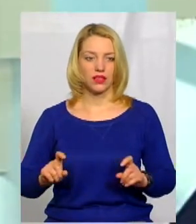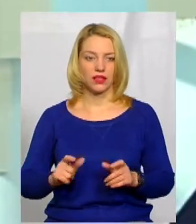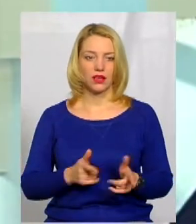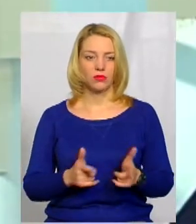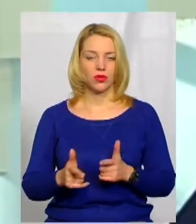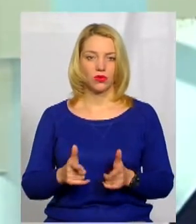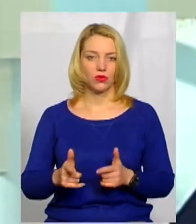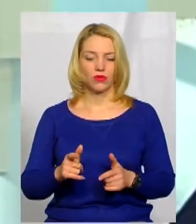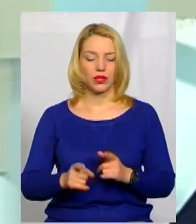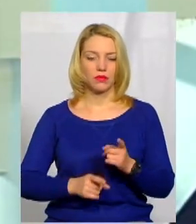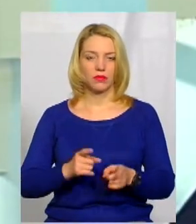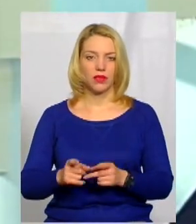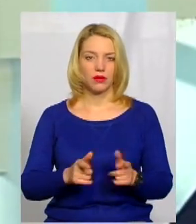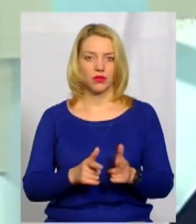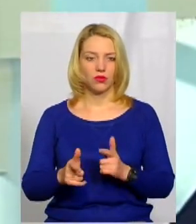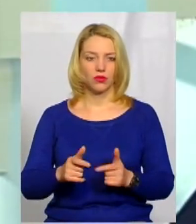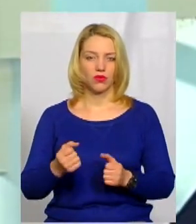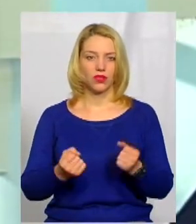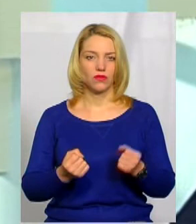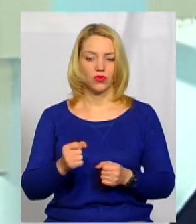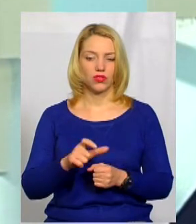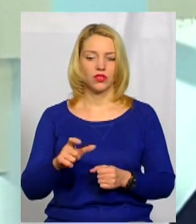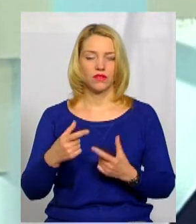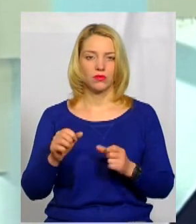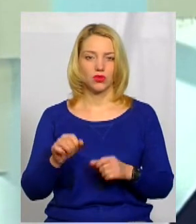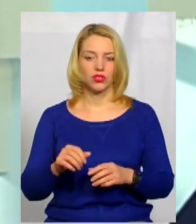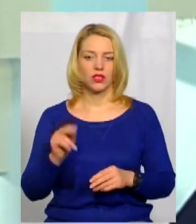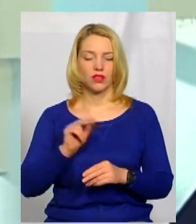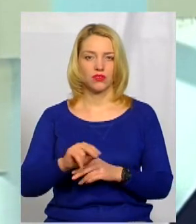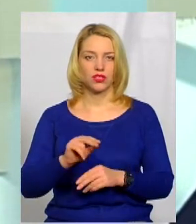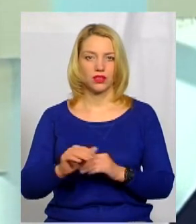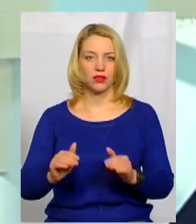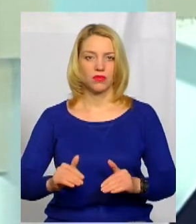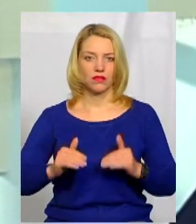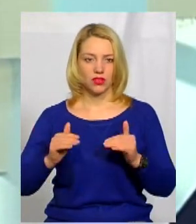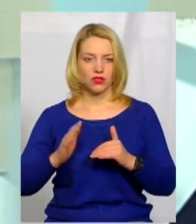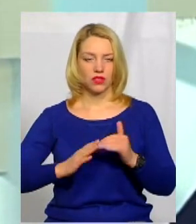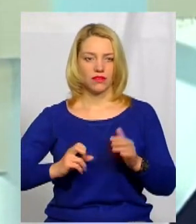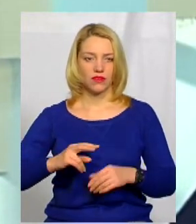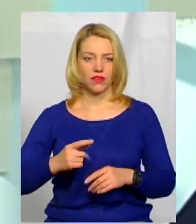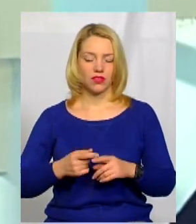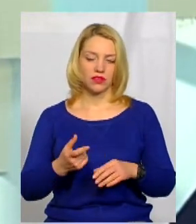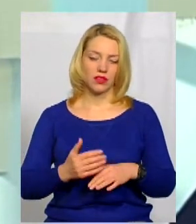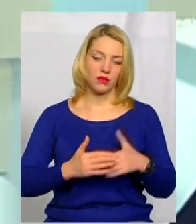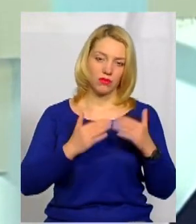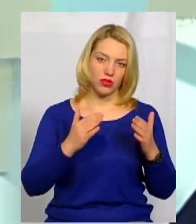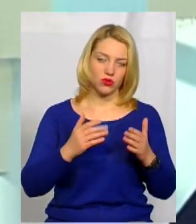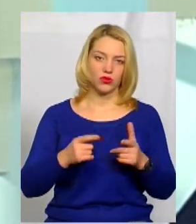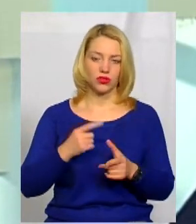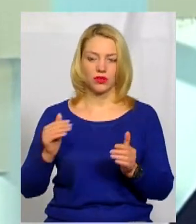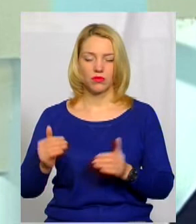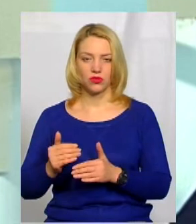Підготовки, перепідготовки водіїв, де можна навчатись, підвищувати кваліфікацію, чи то на більшу категорію, чи на меншу.